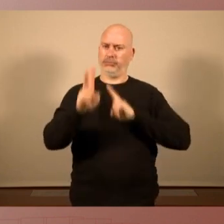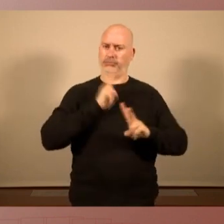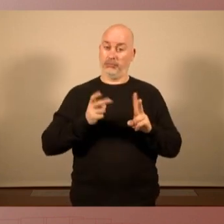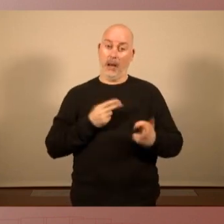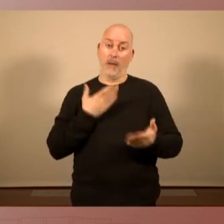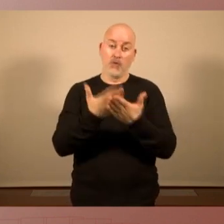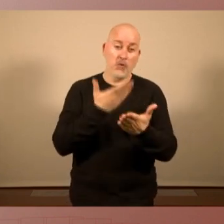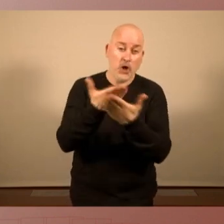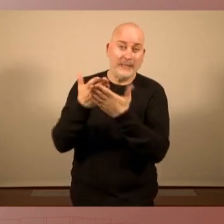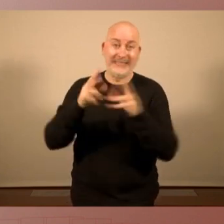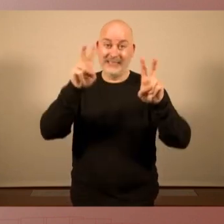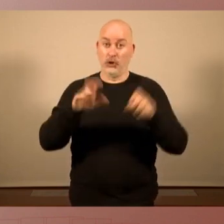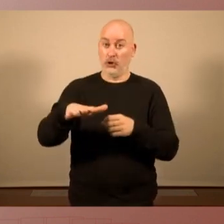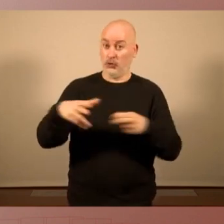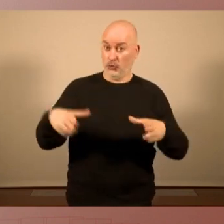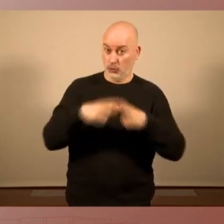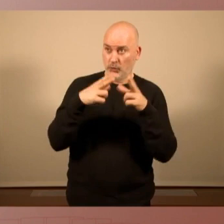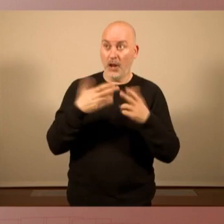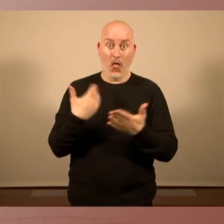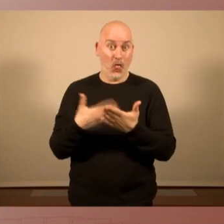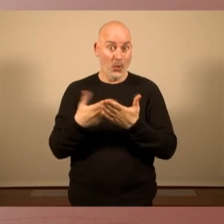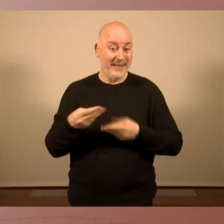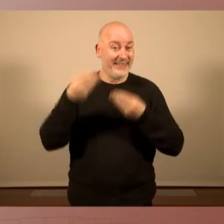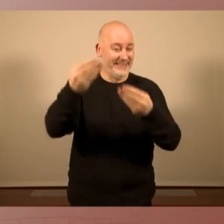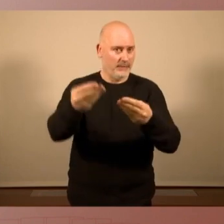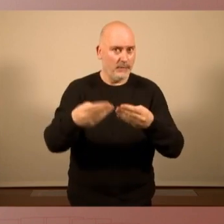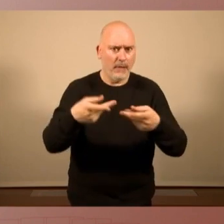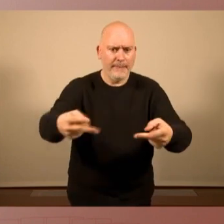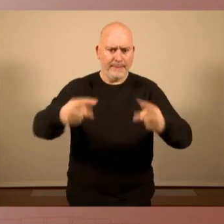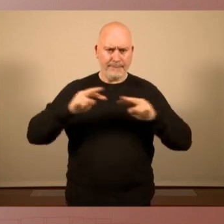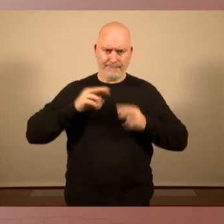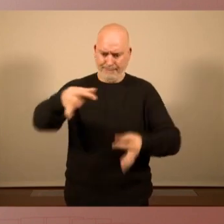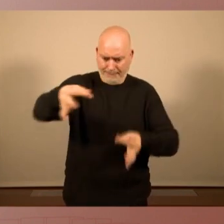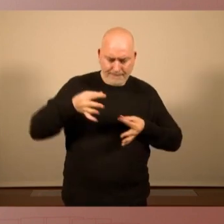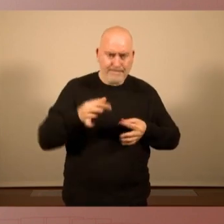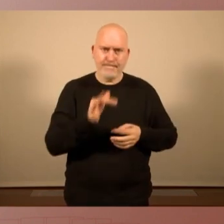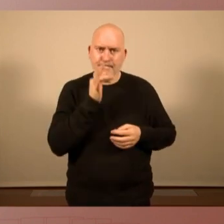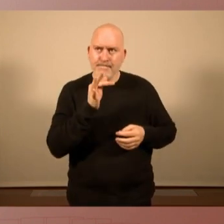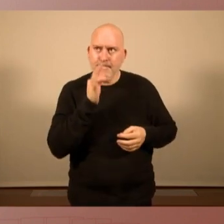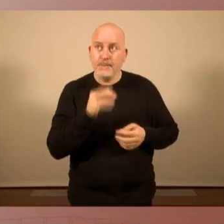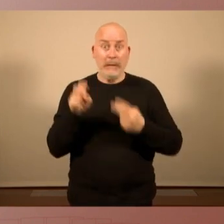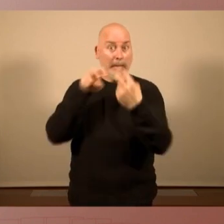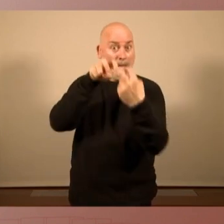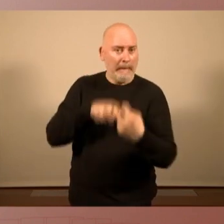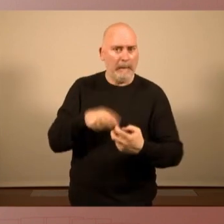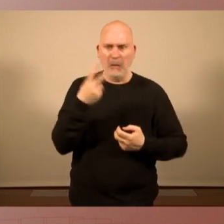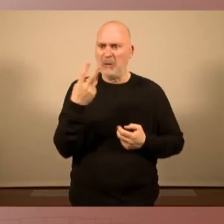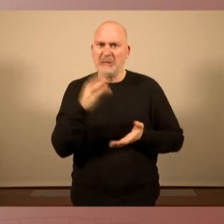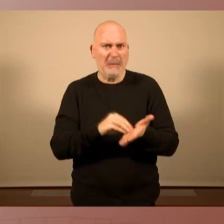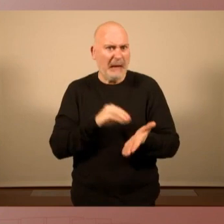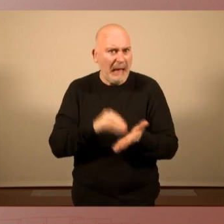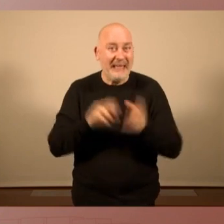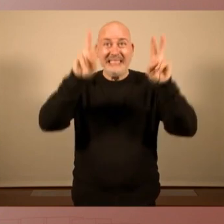social, els vam facilitar un document que encara no ens han retornat, com només ens hem pogut seure un parell de vegades per parlar de full de ruta